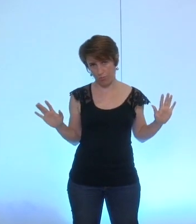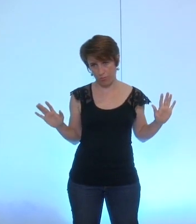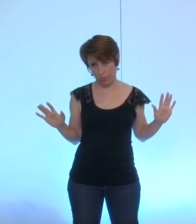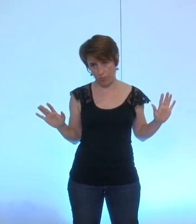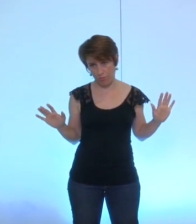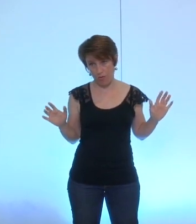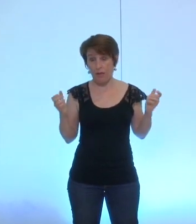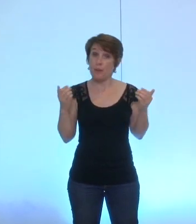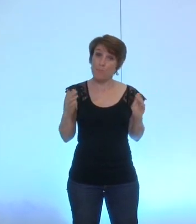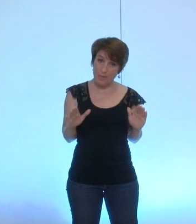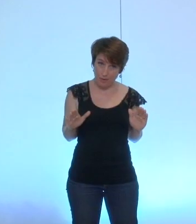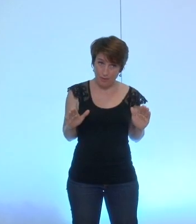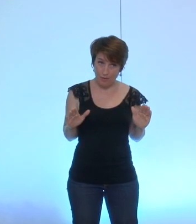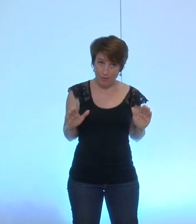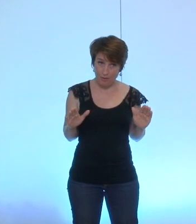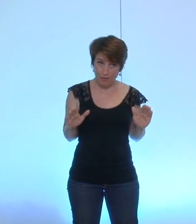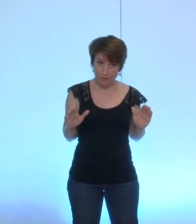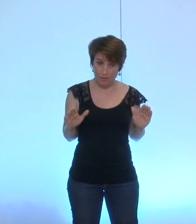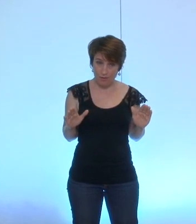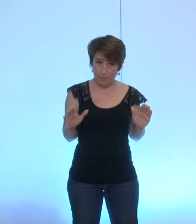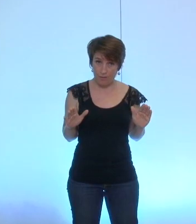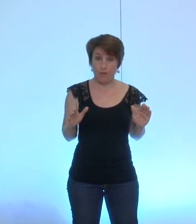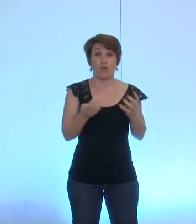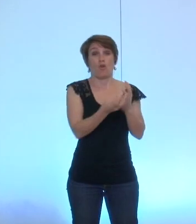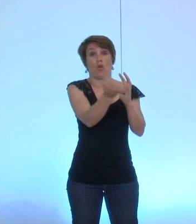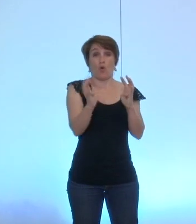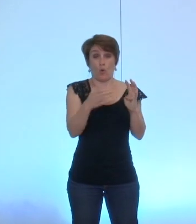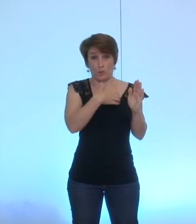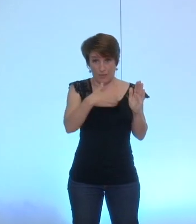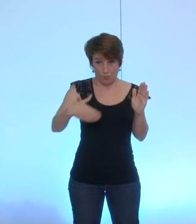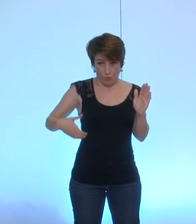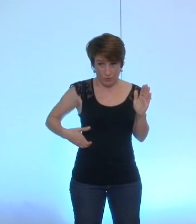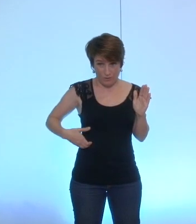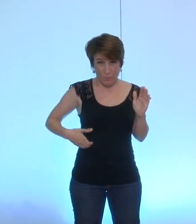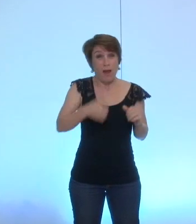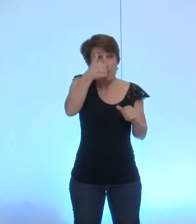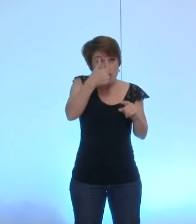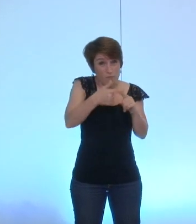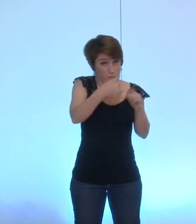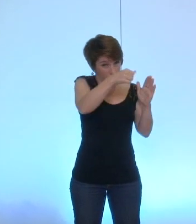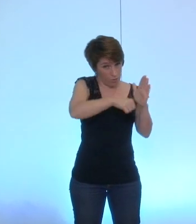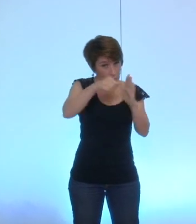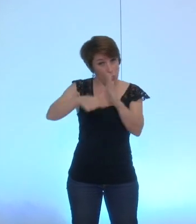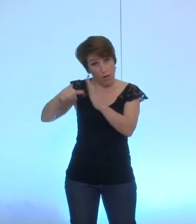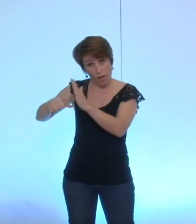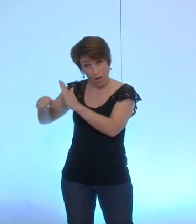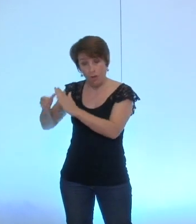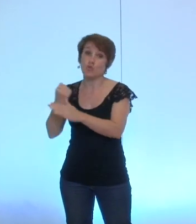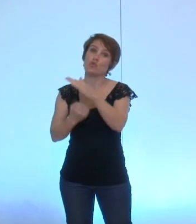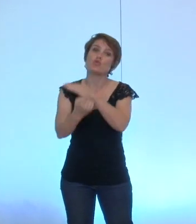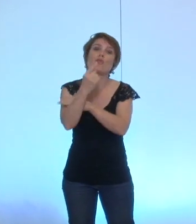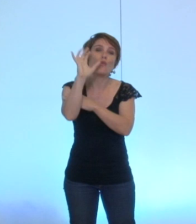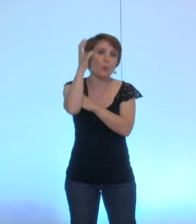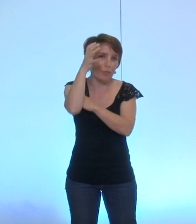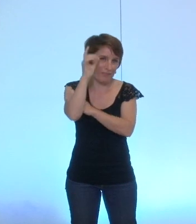c'est dire qu'à partir du moment où nous avons un conseil municipal tous les mois sauf le mois d'août